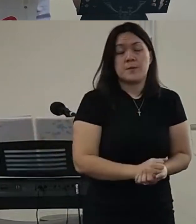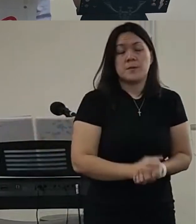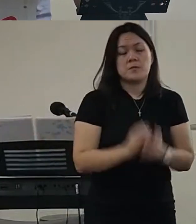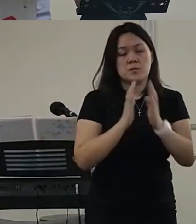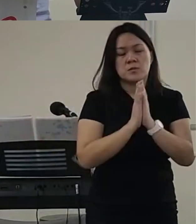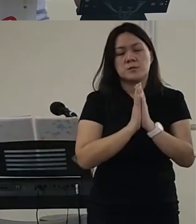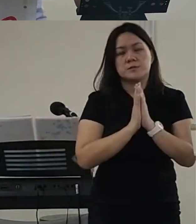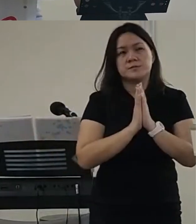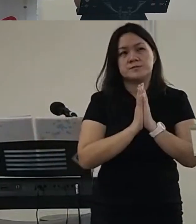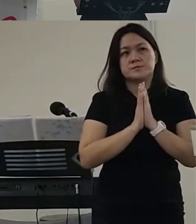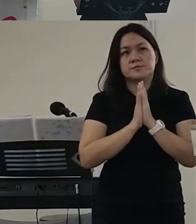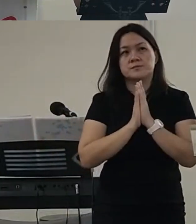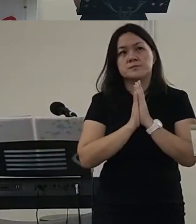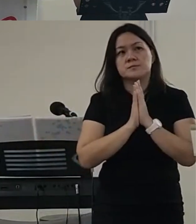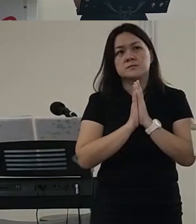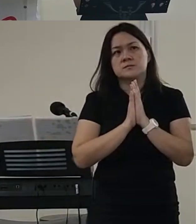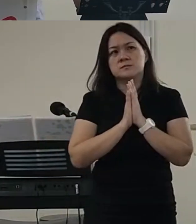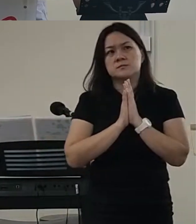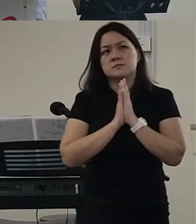那么我去祷告